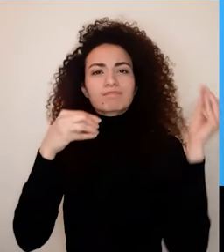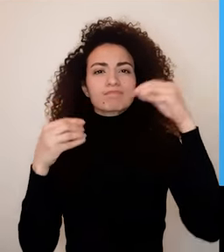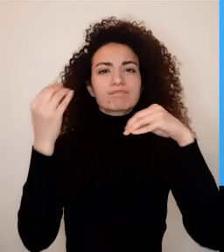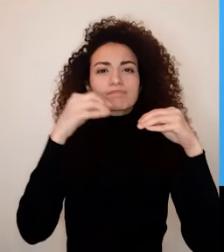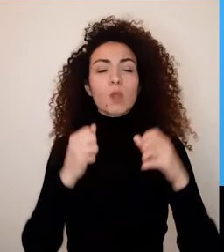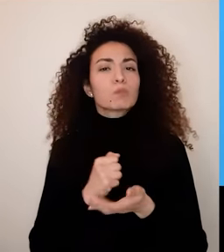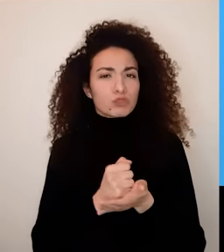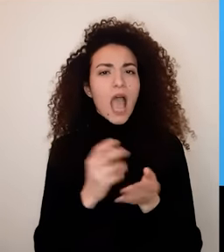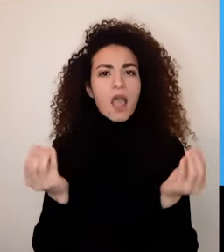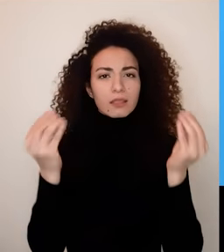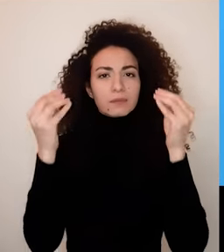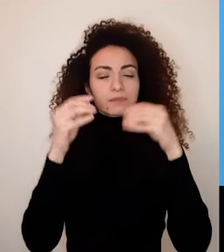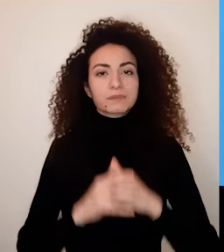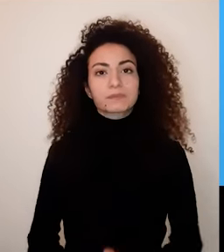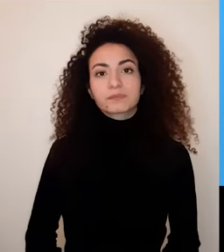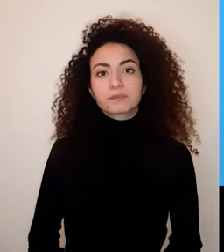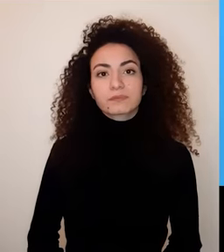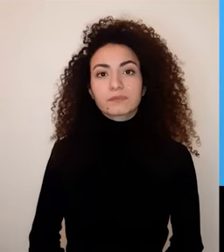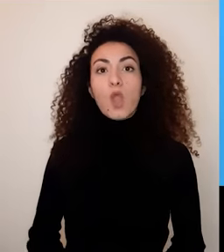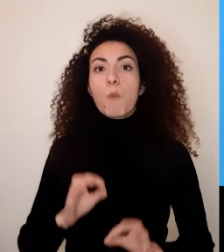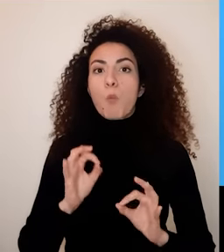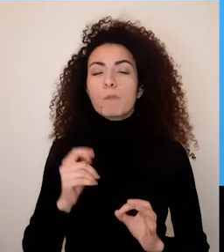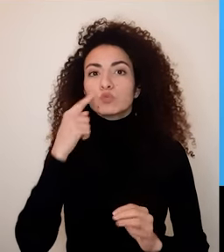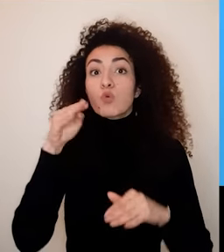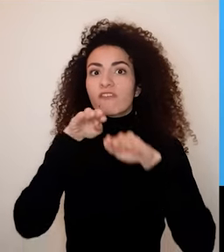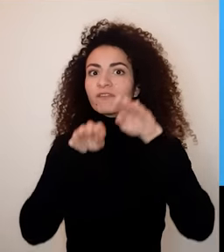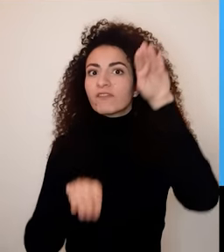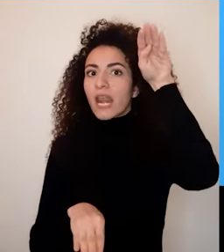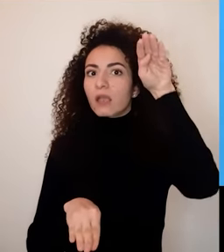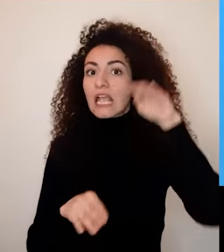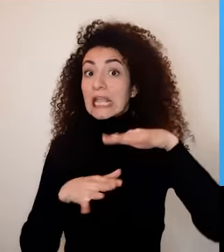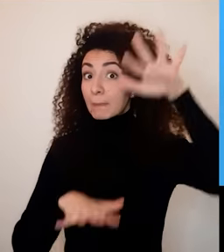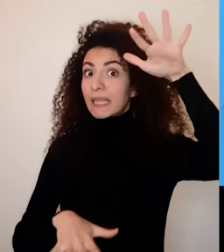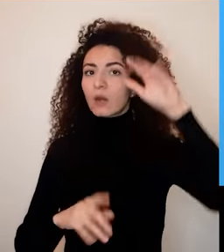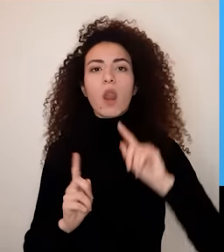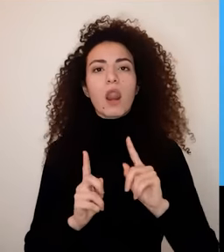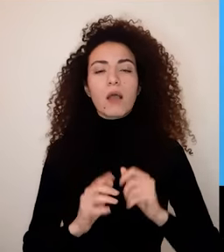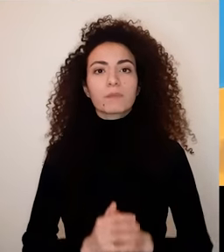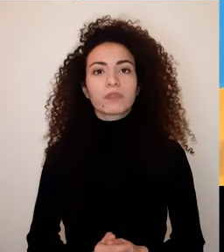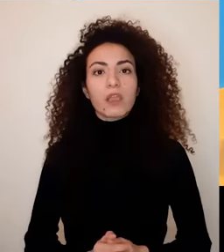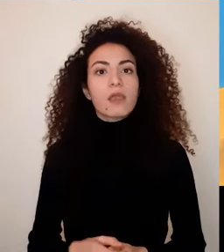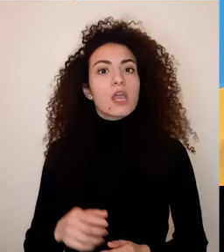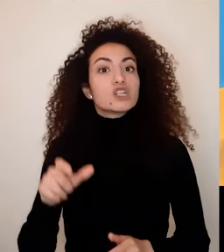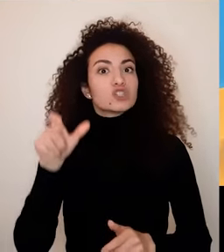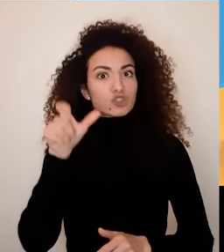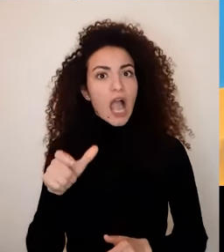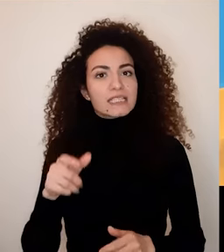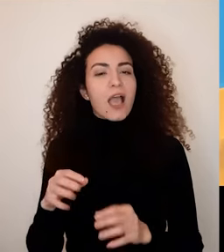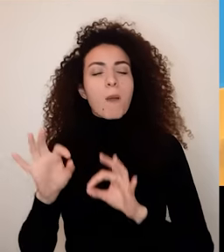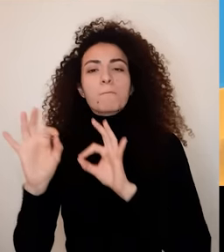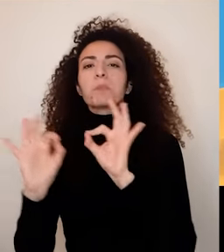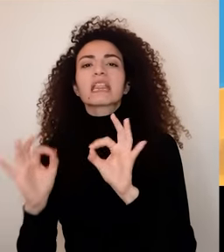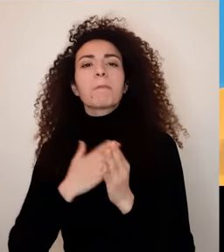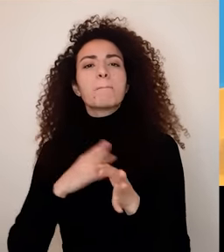ويكونوا قيمة مضافة للآخر إذن لابد من إياس مدى الفرق على هذا المستوى أيضاً هل الشخص منظم